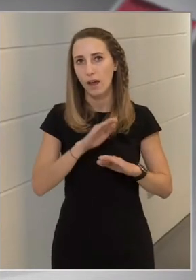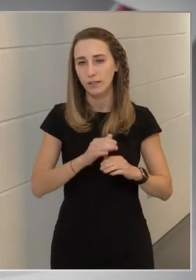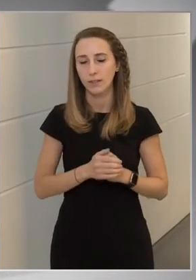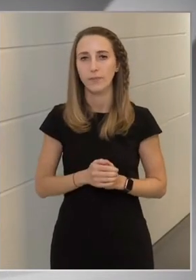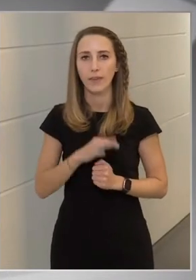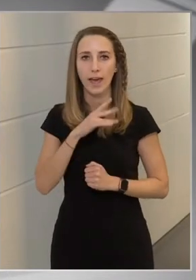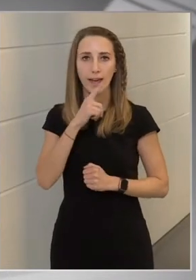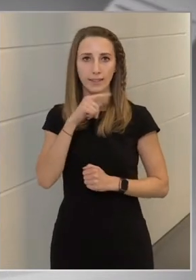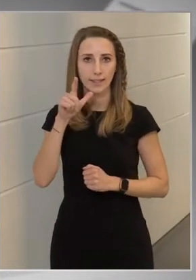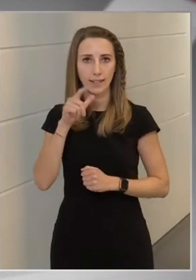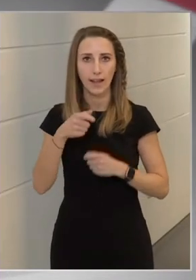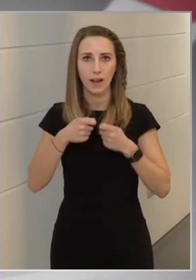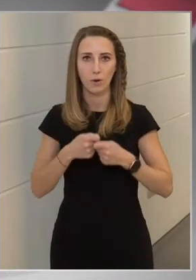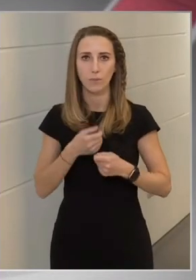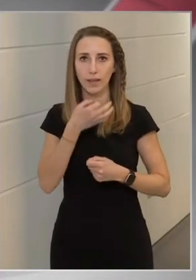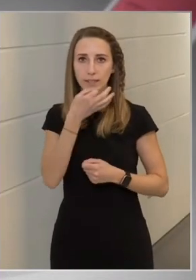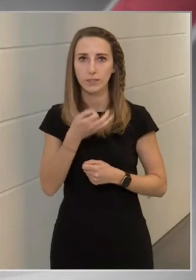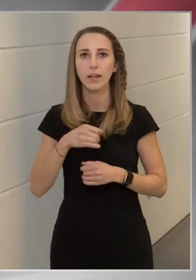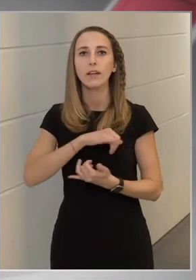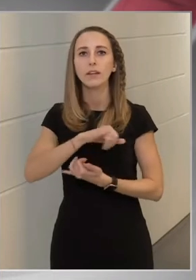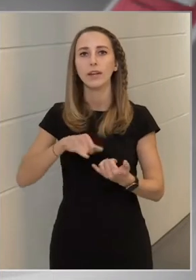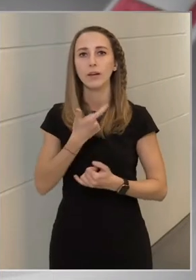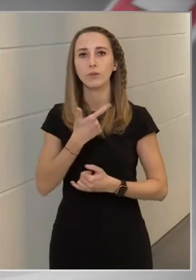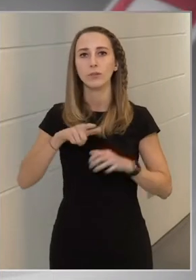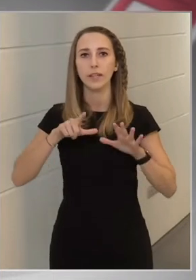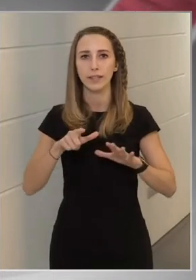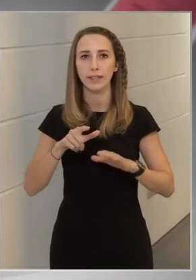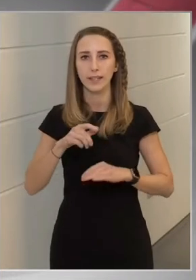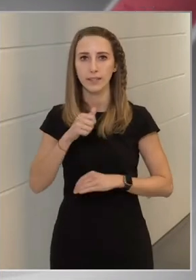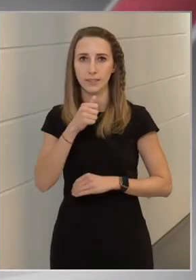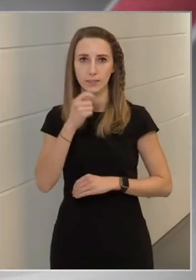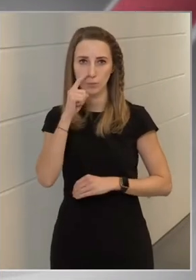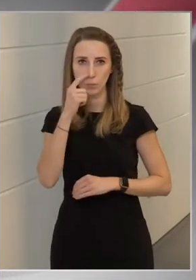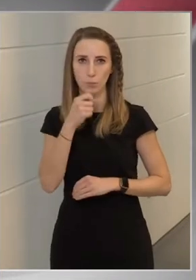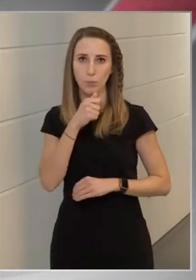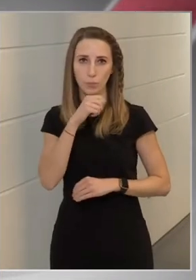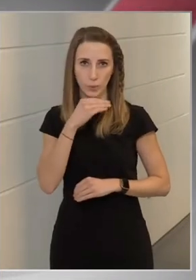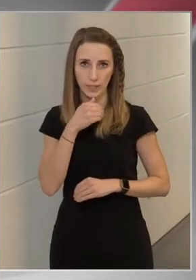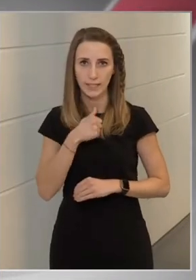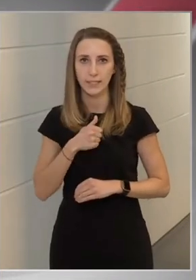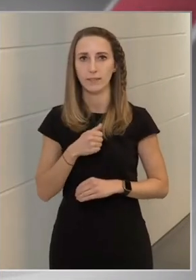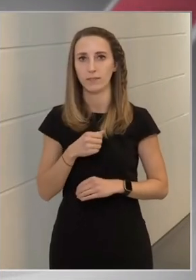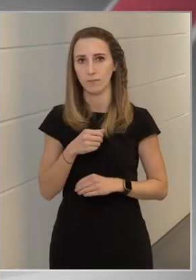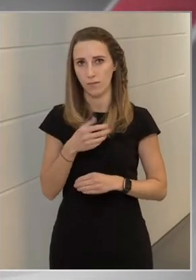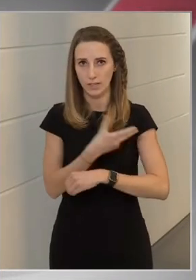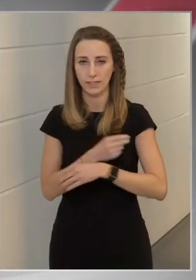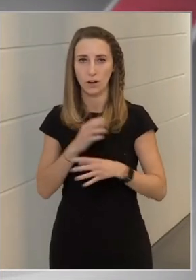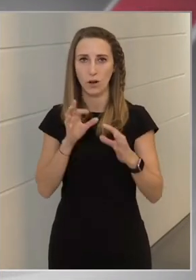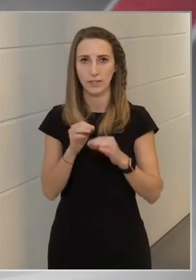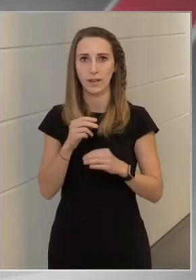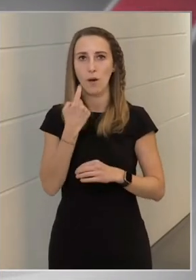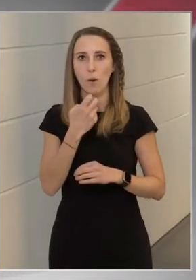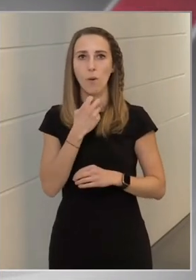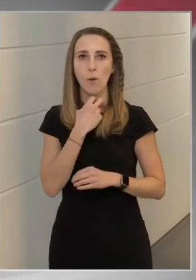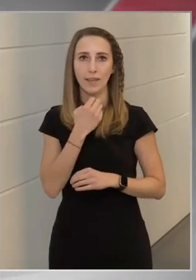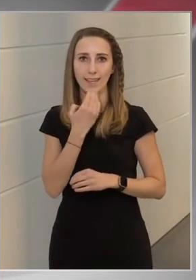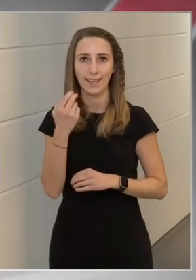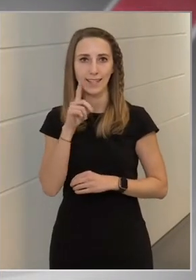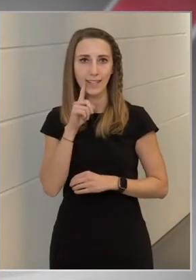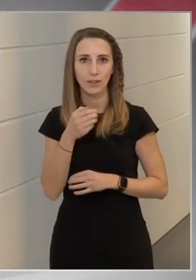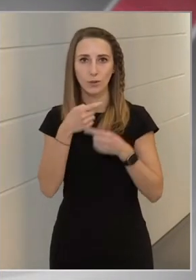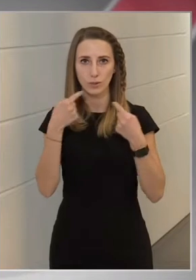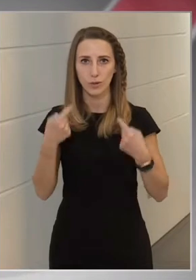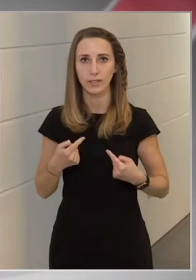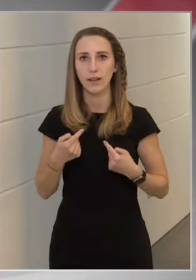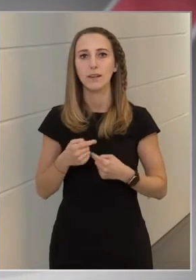Fertél Klub kérdése következik. Január 27-én a Sputnik vakcina kapcsán az OG ezt közölte. A vakcináknak át kell